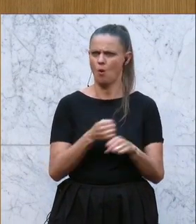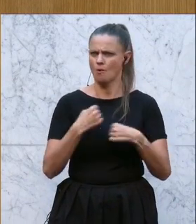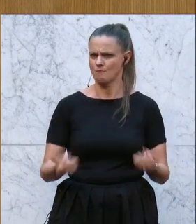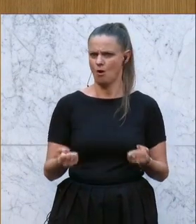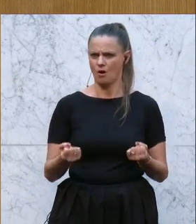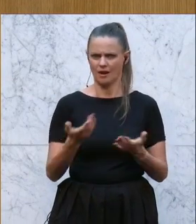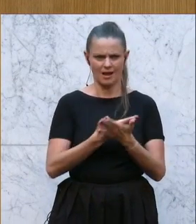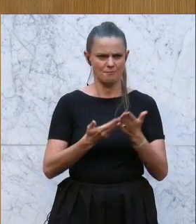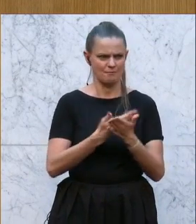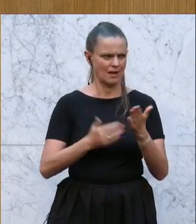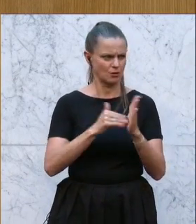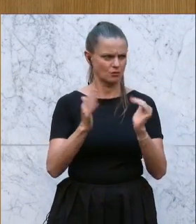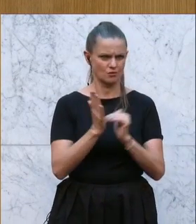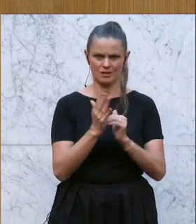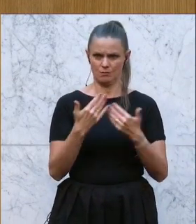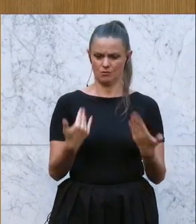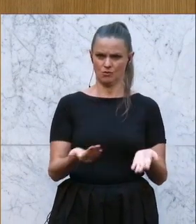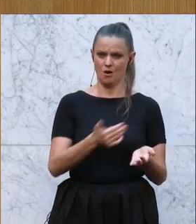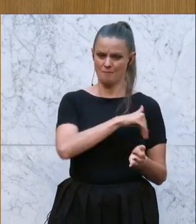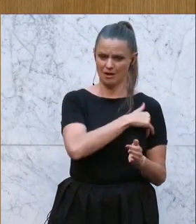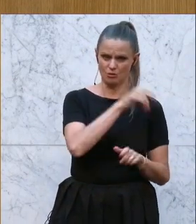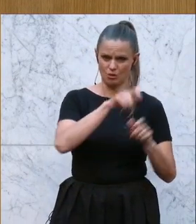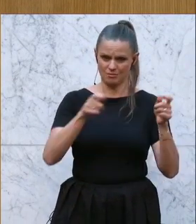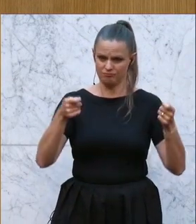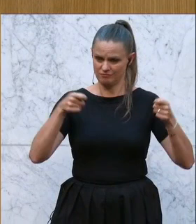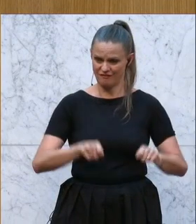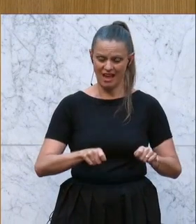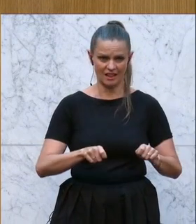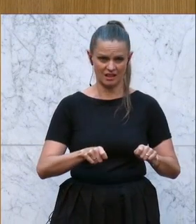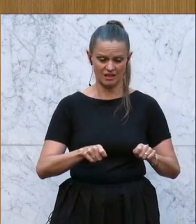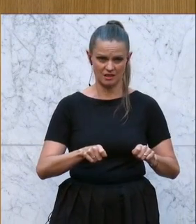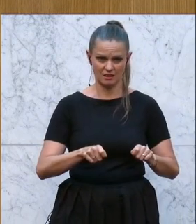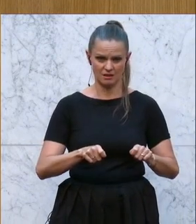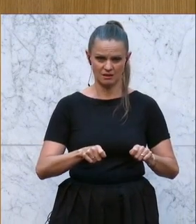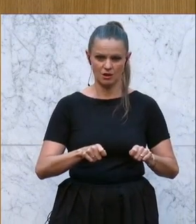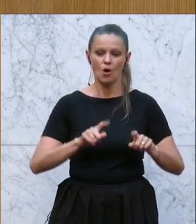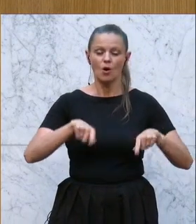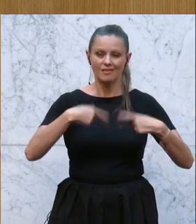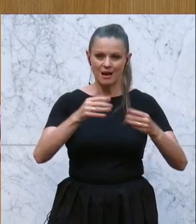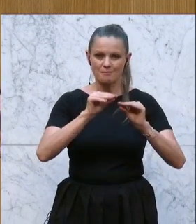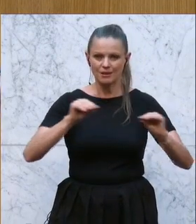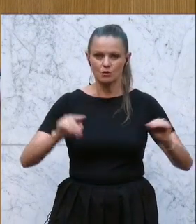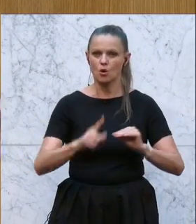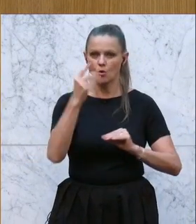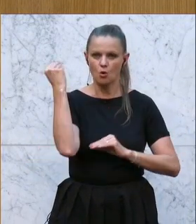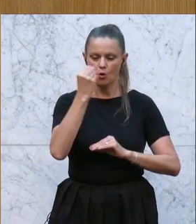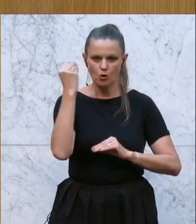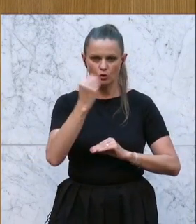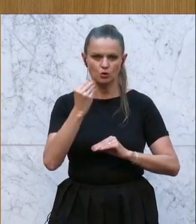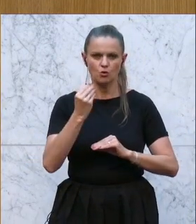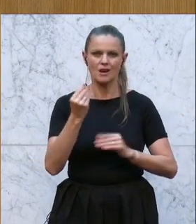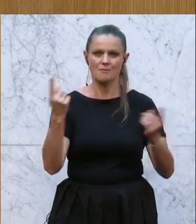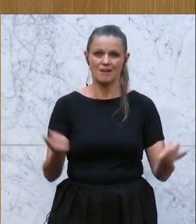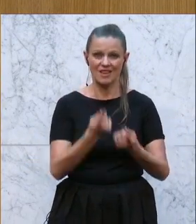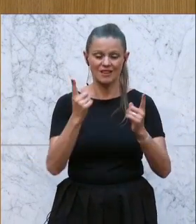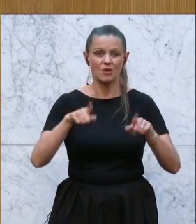dass heute Maturanten nach abgeschlossener Matura sich an einer pädagogischen Hochschule bewerben und dann Probleme mit dem Lesen, Rechnen